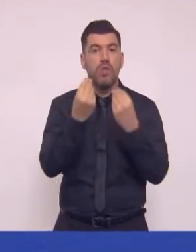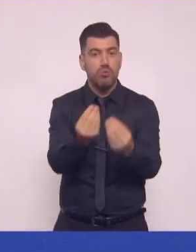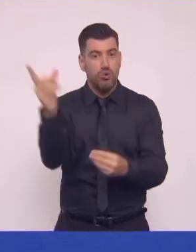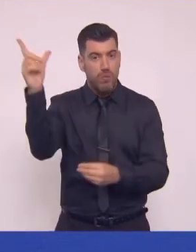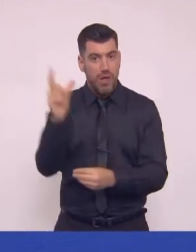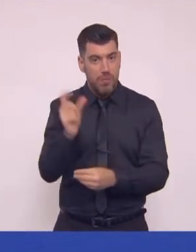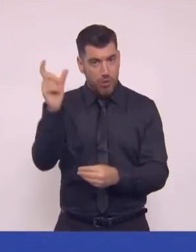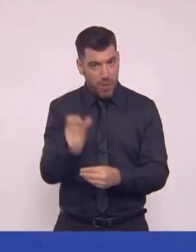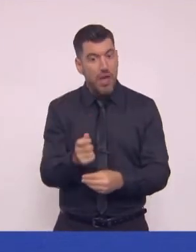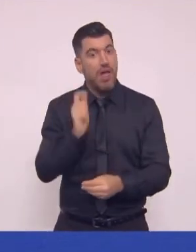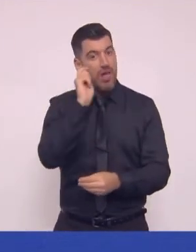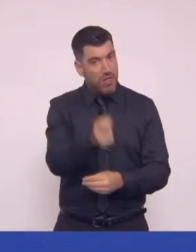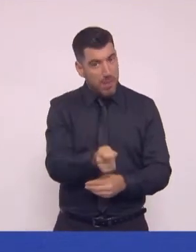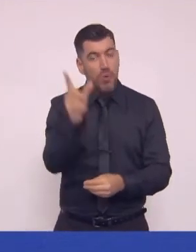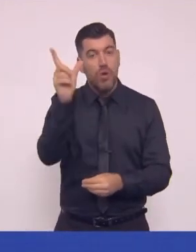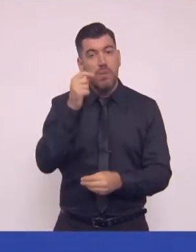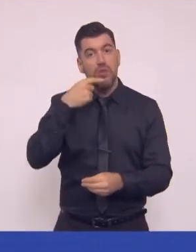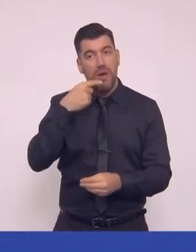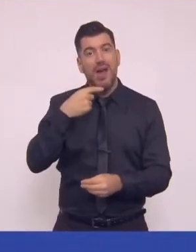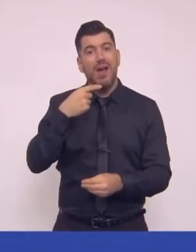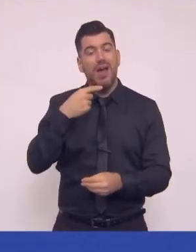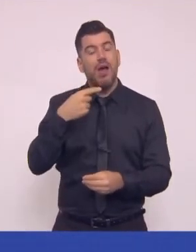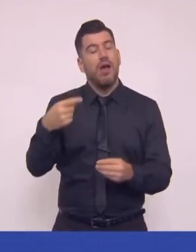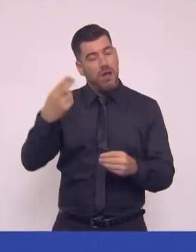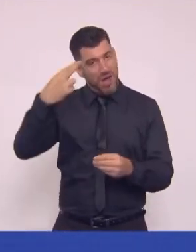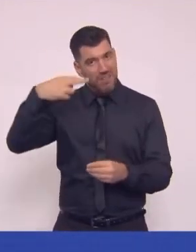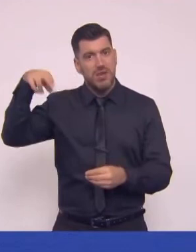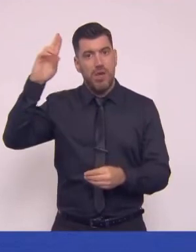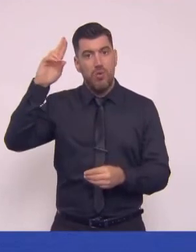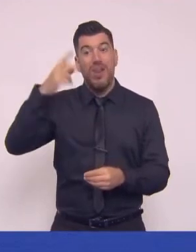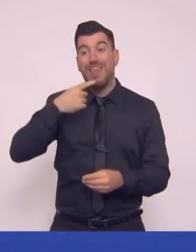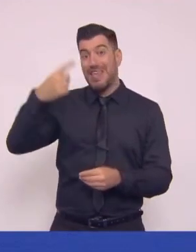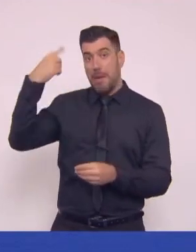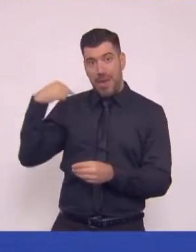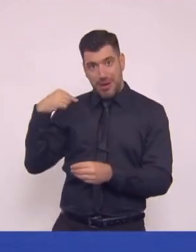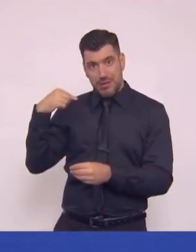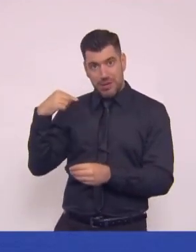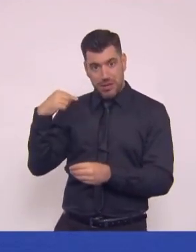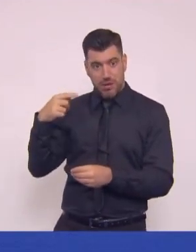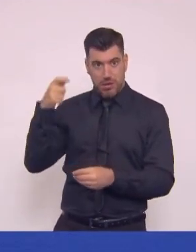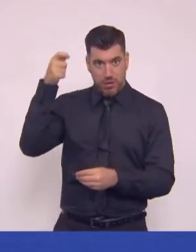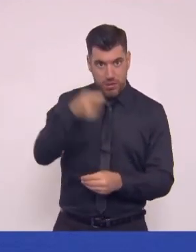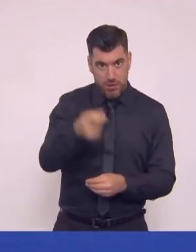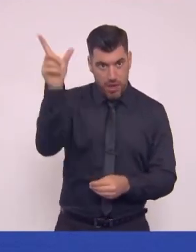για την περσινή χρονιά, αυτό το φοιτητικό επίδομα θα είναι αυξημένο κατά 50%.